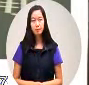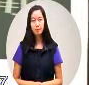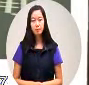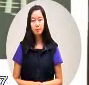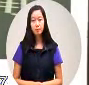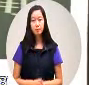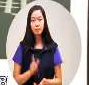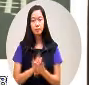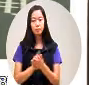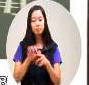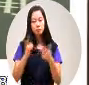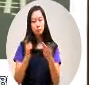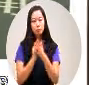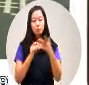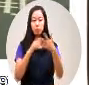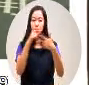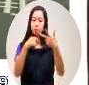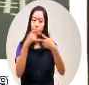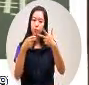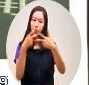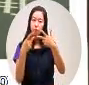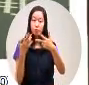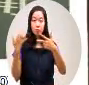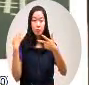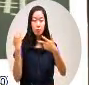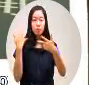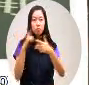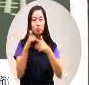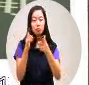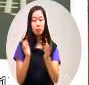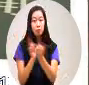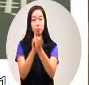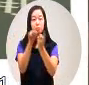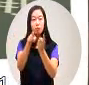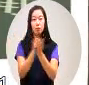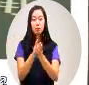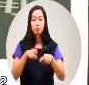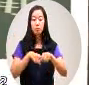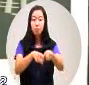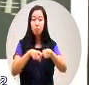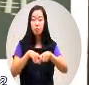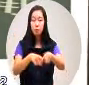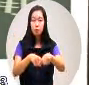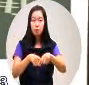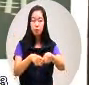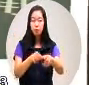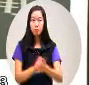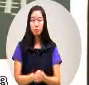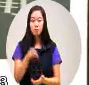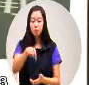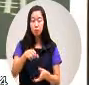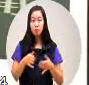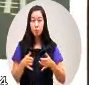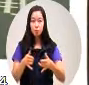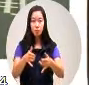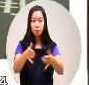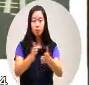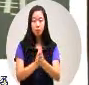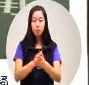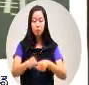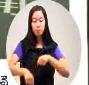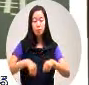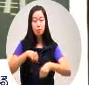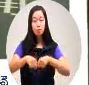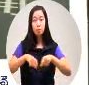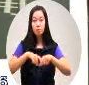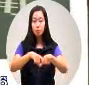几个礼拜前刚好有一个脚踏车脚踏车在这一条路骑脚踏车